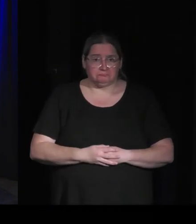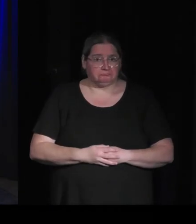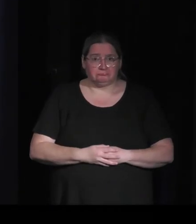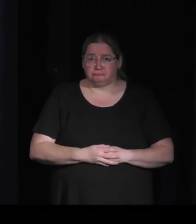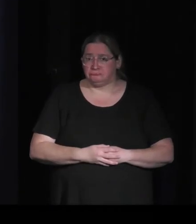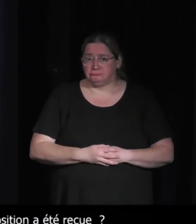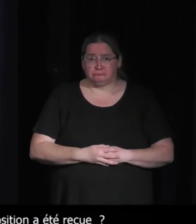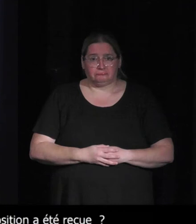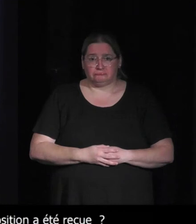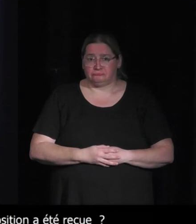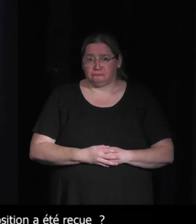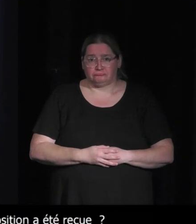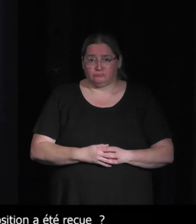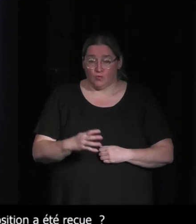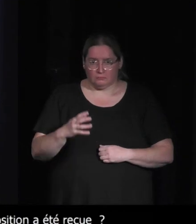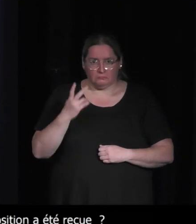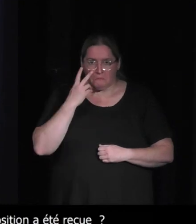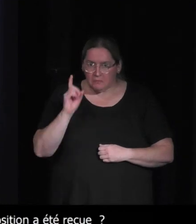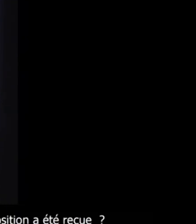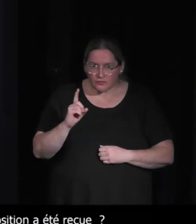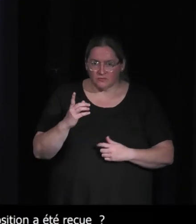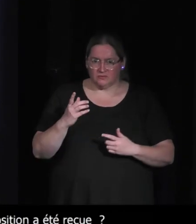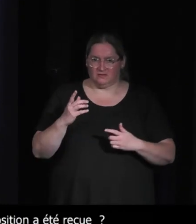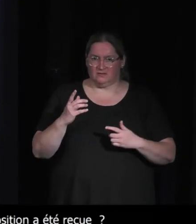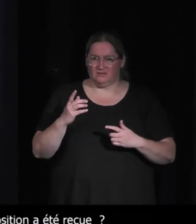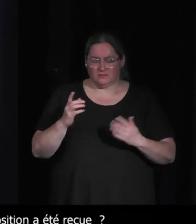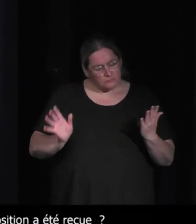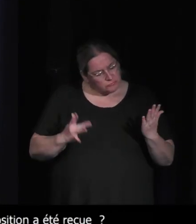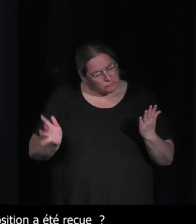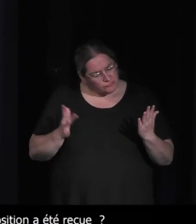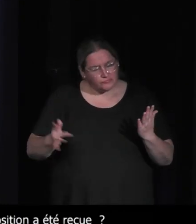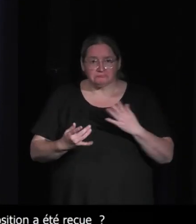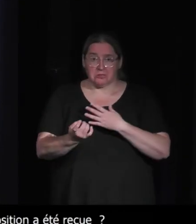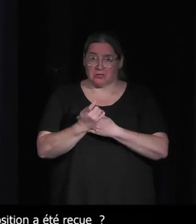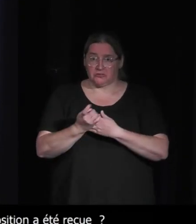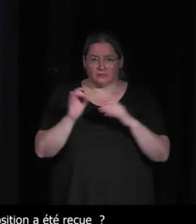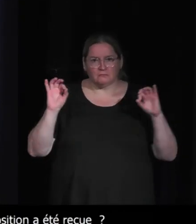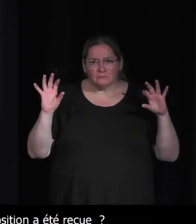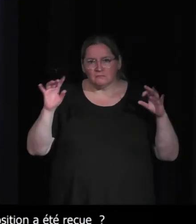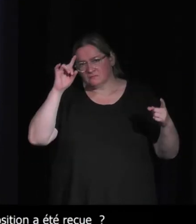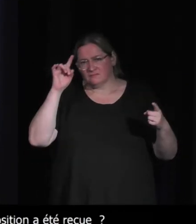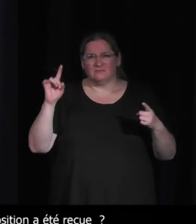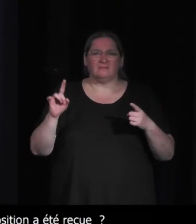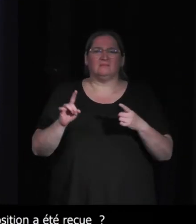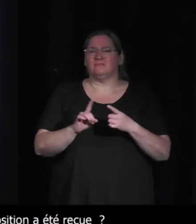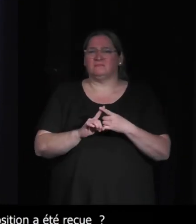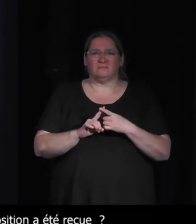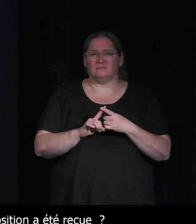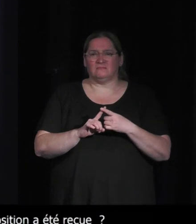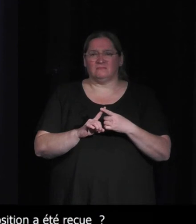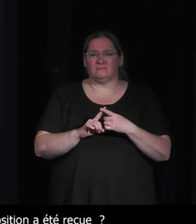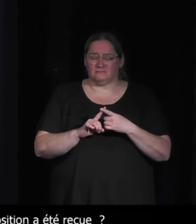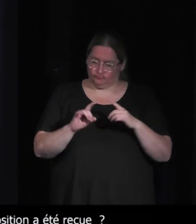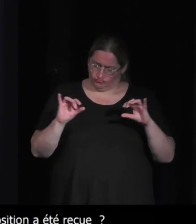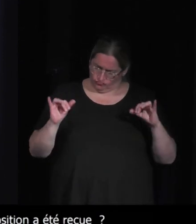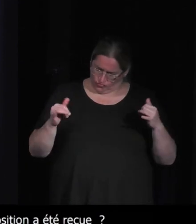j'ai pas vu de de review de critique ou quoi qui revenait sur l'aspect du message du jeu